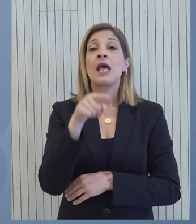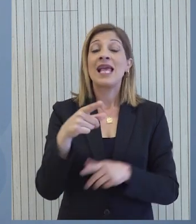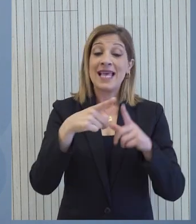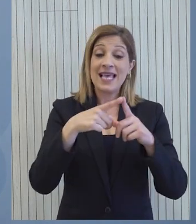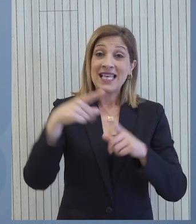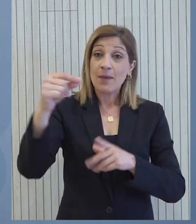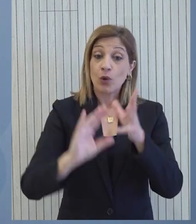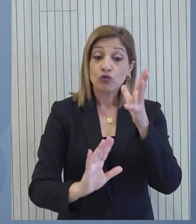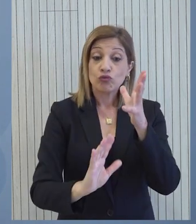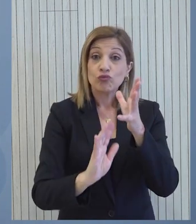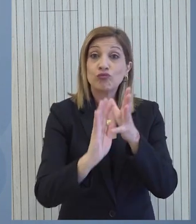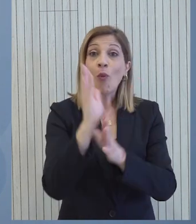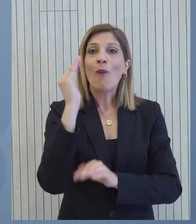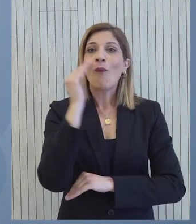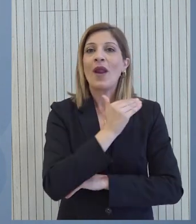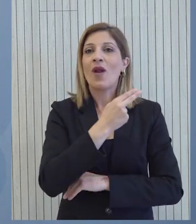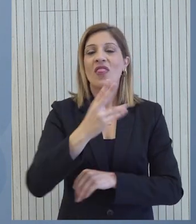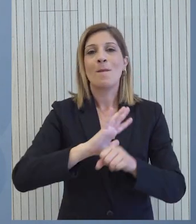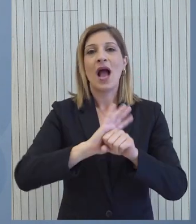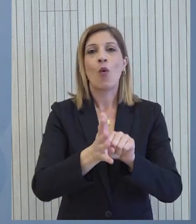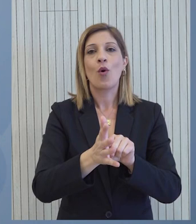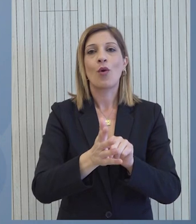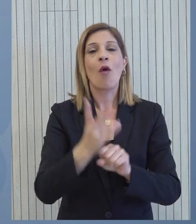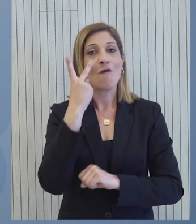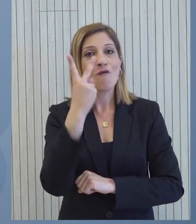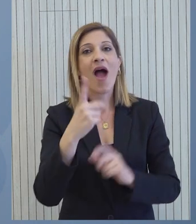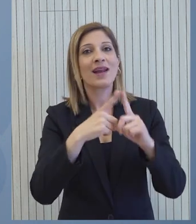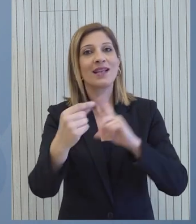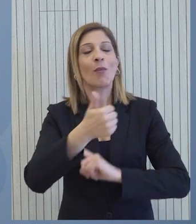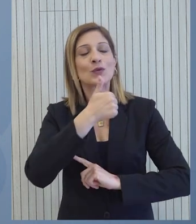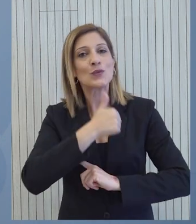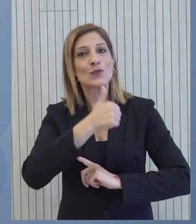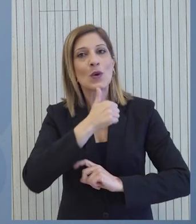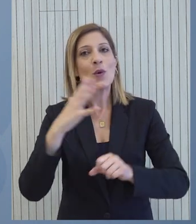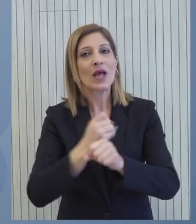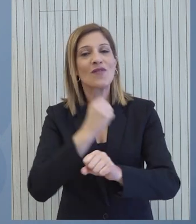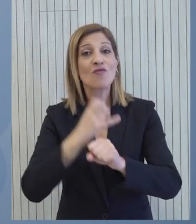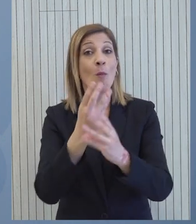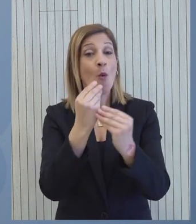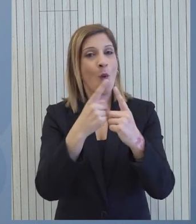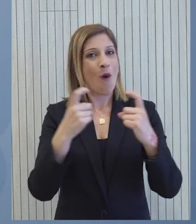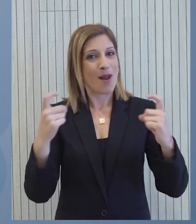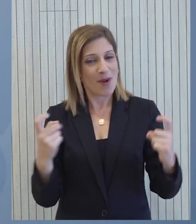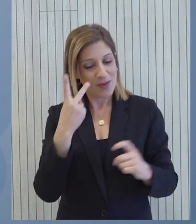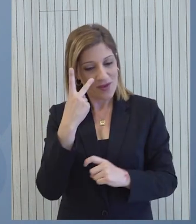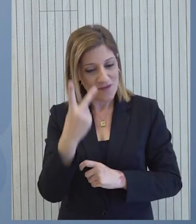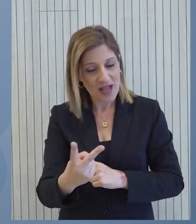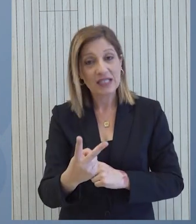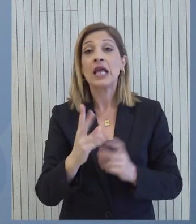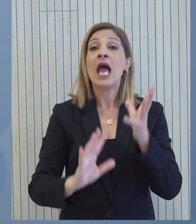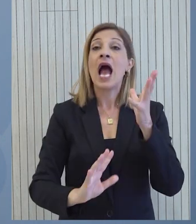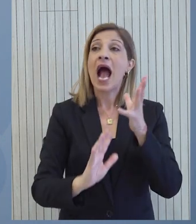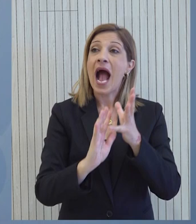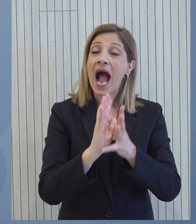η Κύπρος ανέκαμψε γρήγορα από την πανδημία και έχει αποδειχθεί ανθεκτική σε πολλαπλούς δυσμενείς κλειδονισμούς. Η